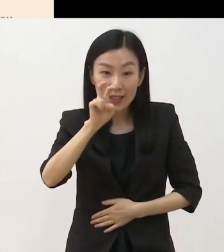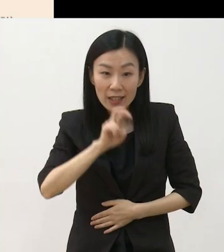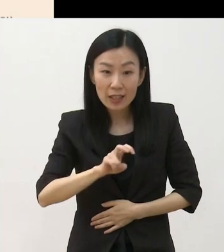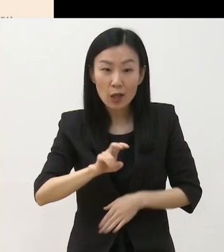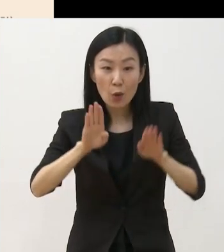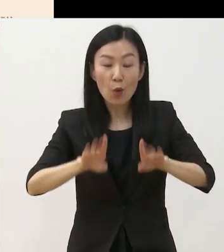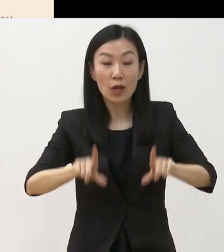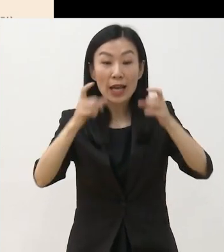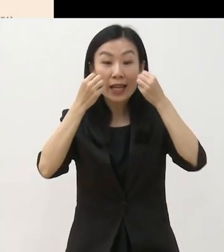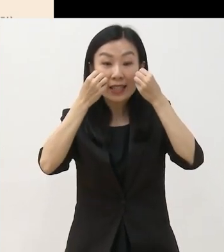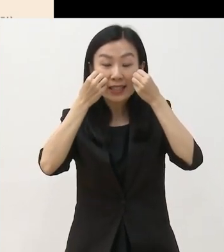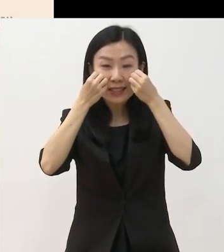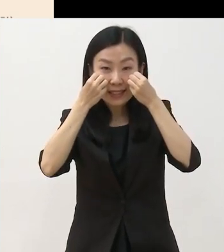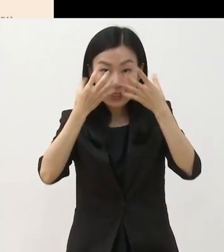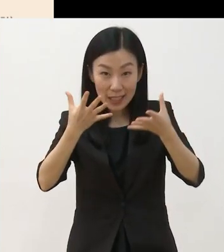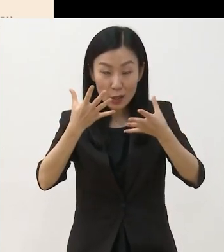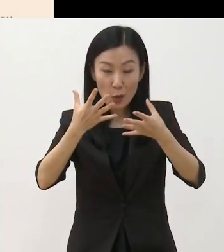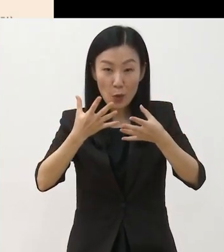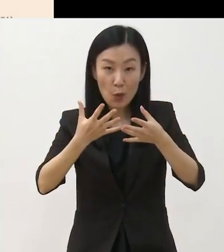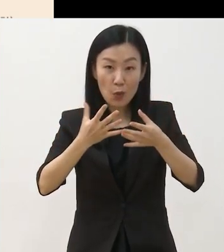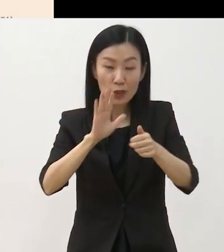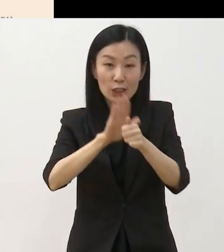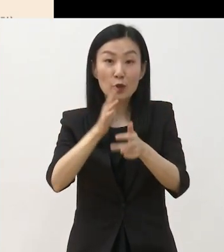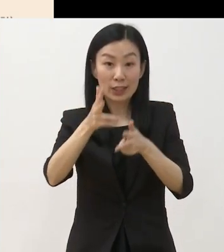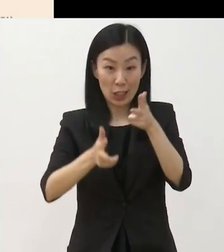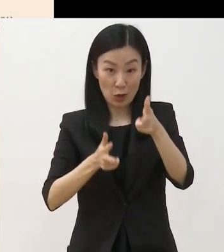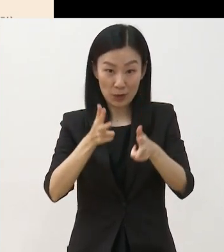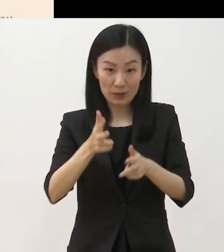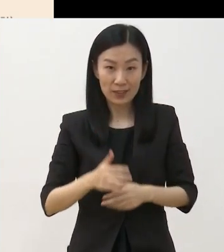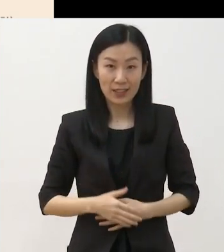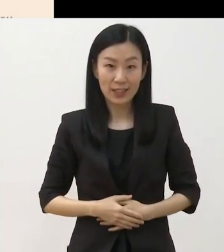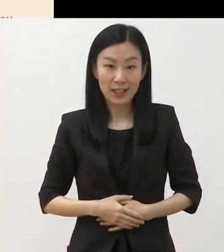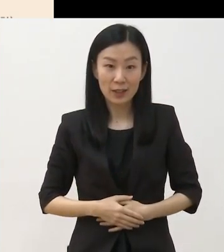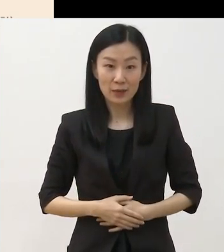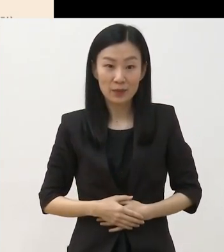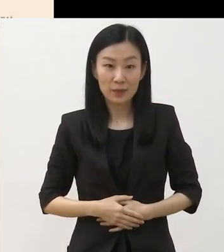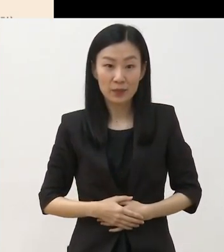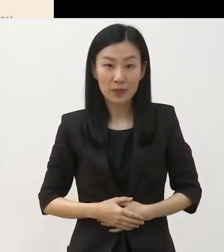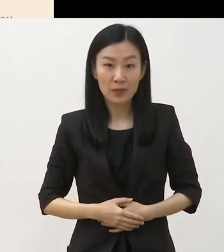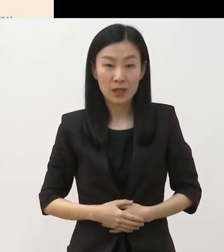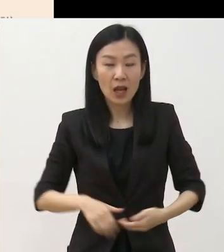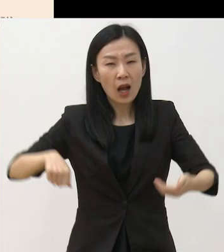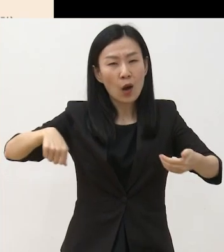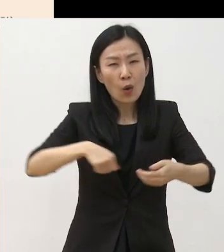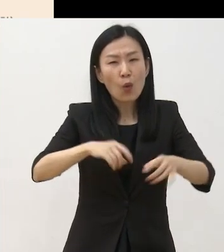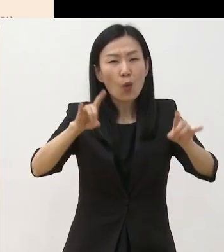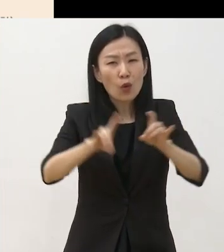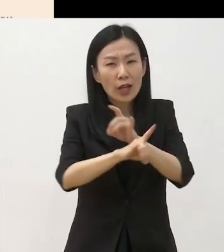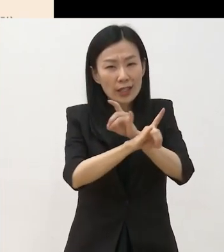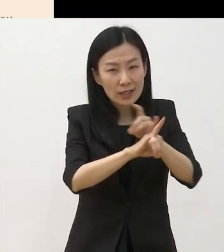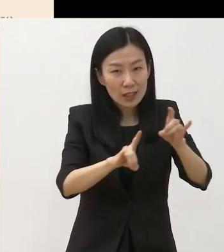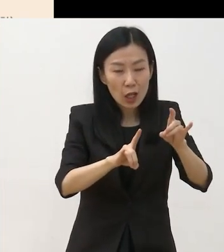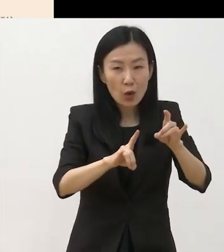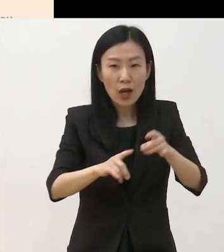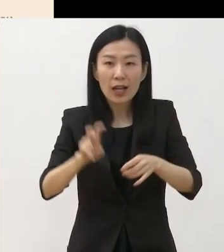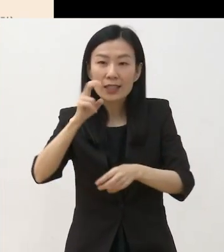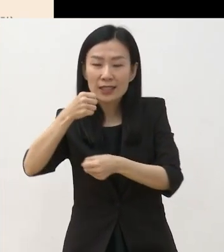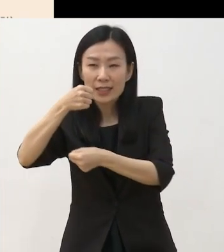사업이라고 여기시면 되겠습니다 오케스트라와 작곡가를 연결하는 달이